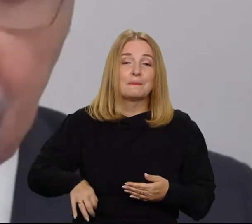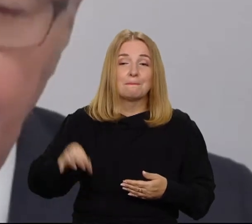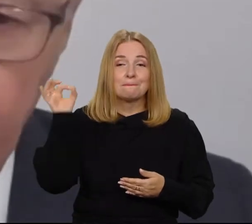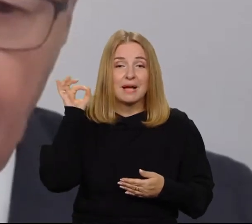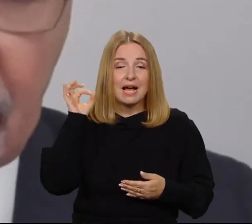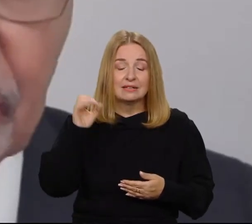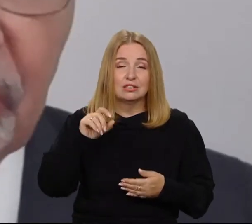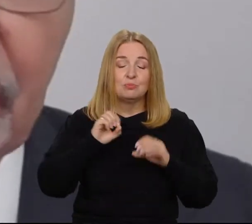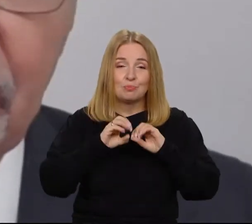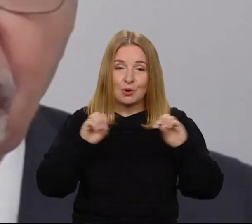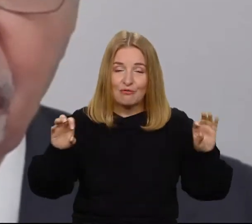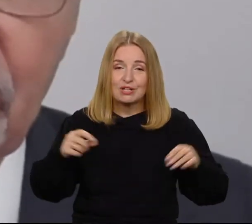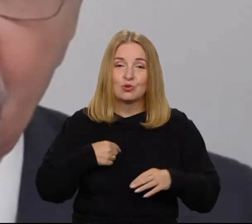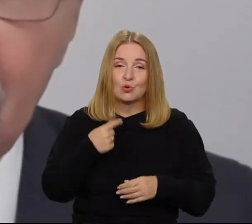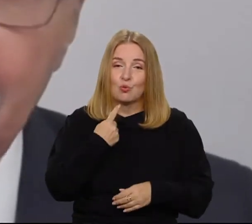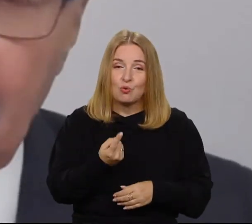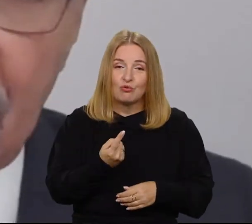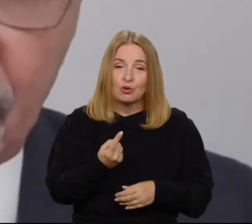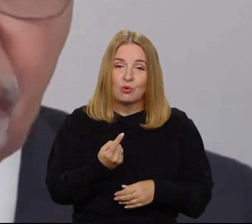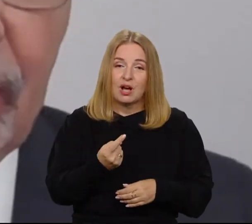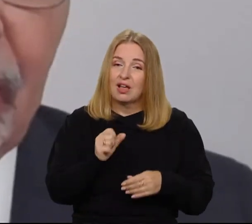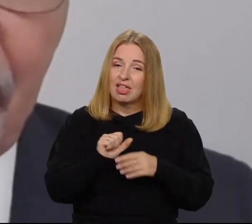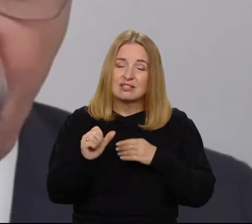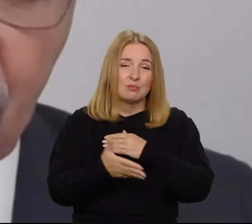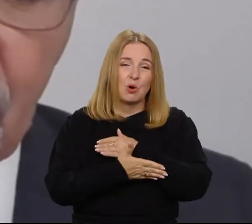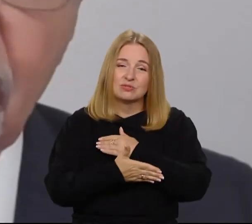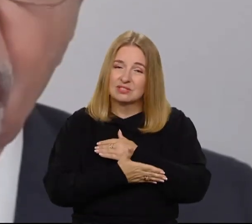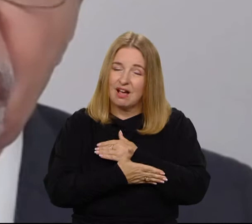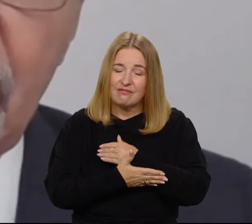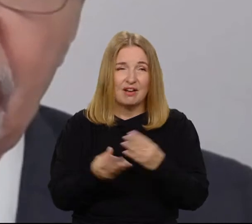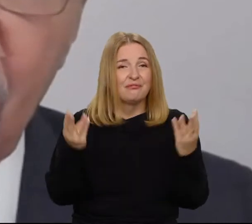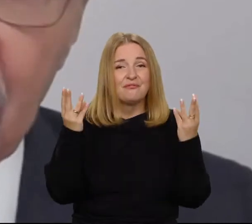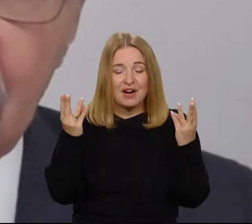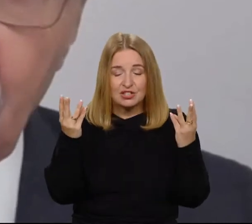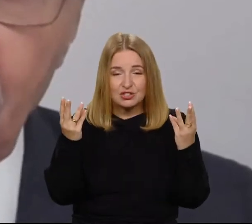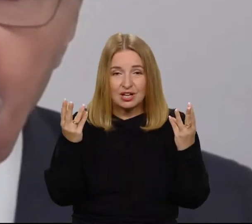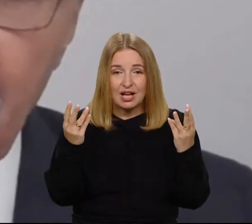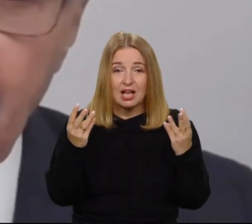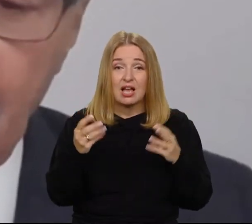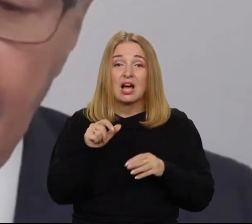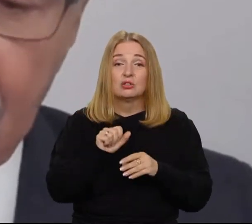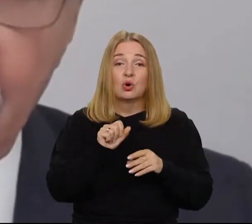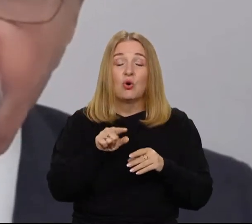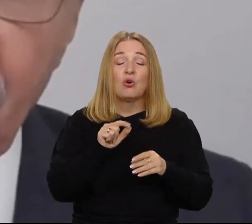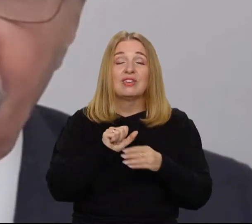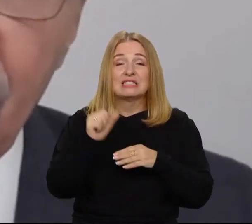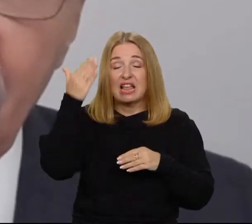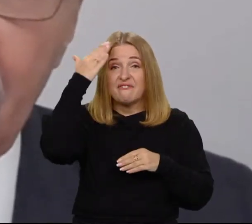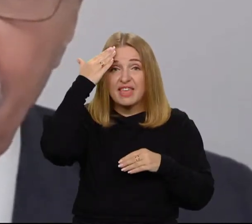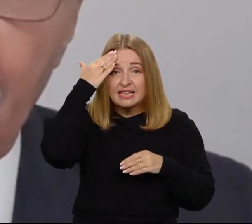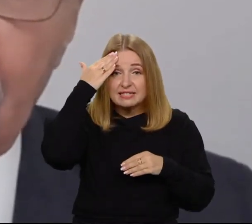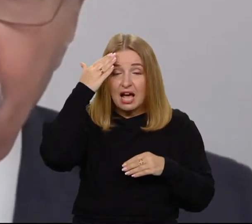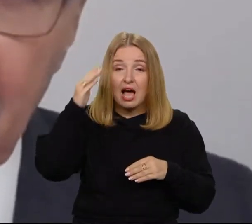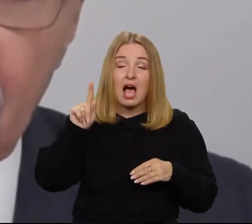ta kwestia, którą Pani Profesora jest podstawowa. Mianowicie odróżnienie wiedzy od mądrości. Zresztą w tej